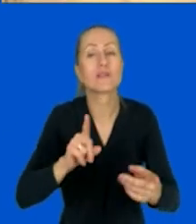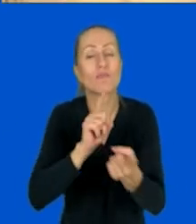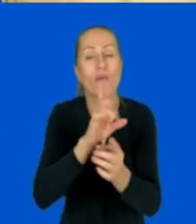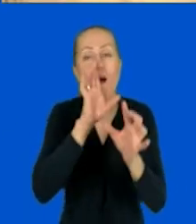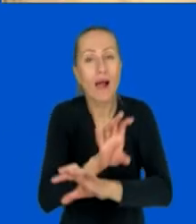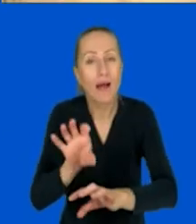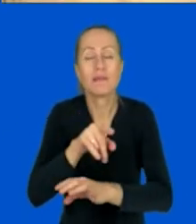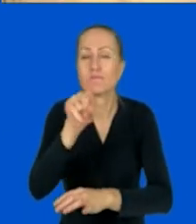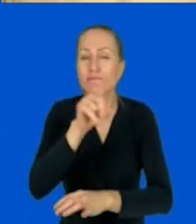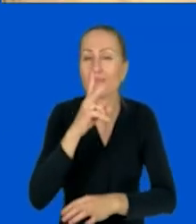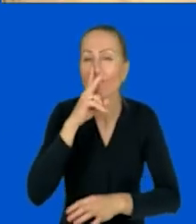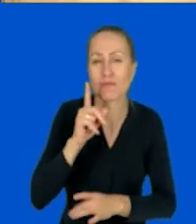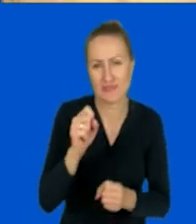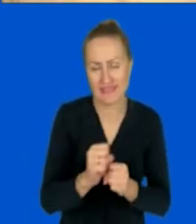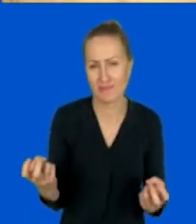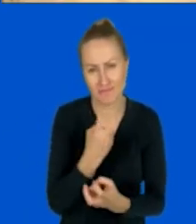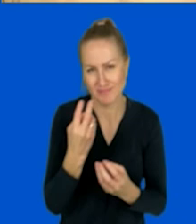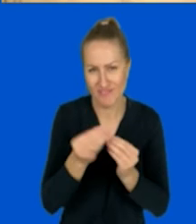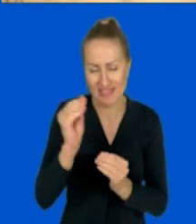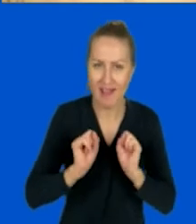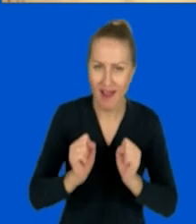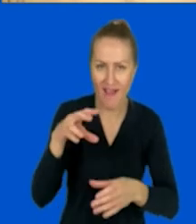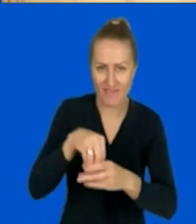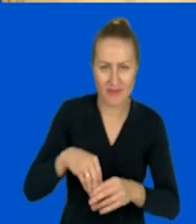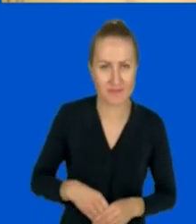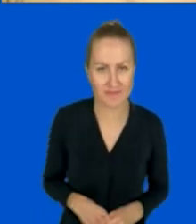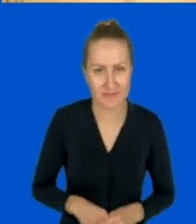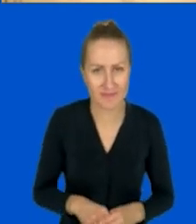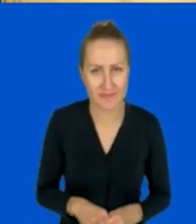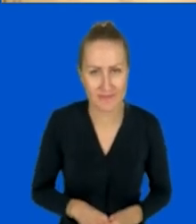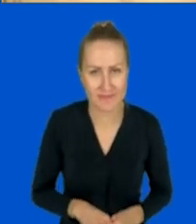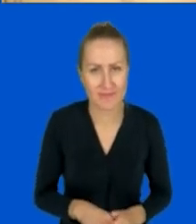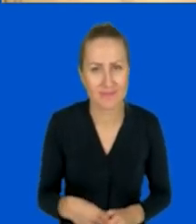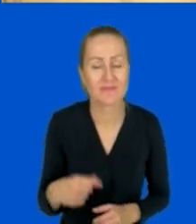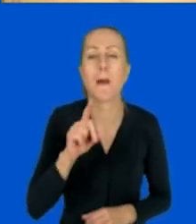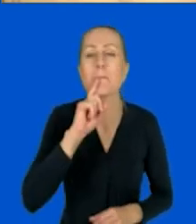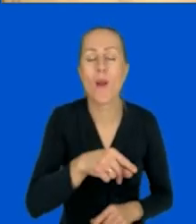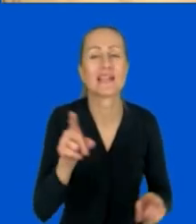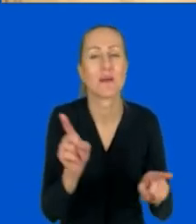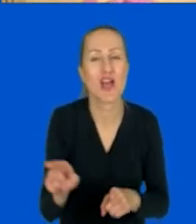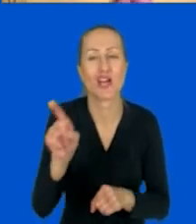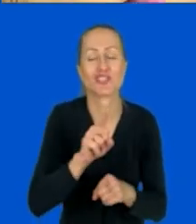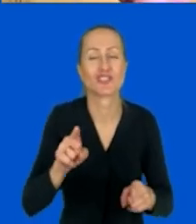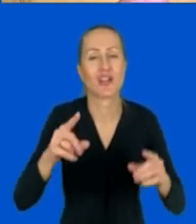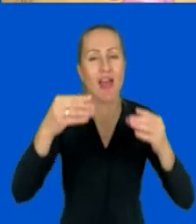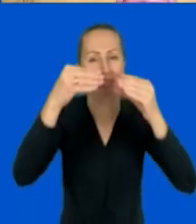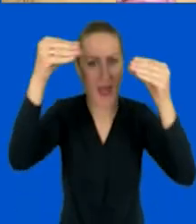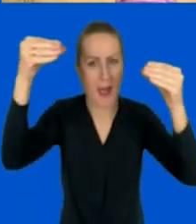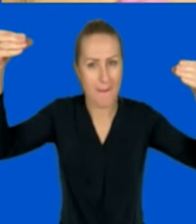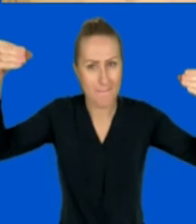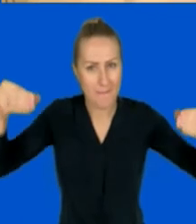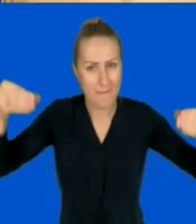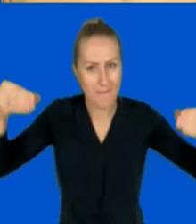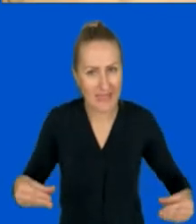taka forma prezentacji jest znacznie bardziej angażująca. Polacę też bardzo wirtualne tablice. Jestem przekonana, że